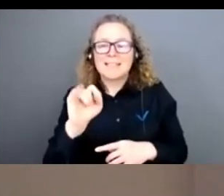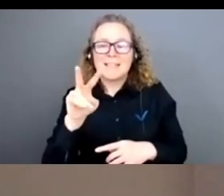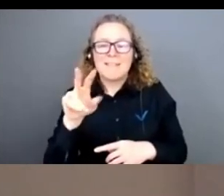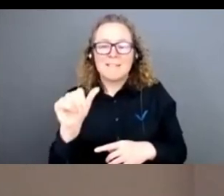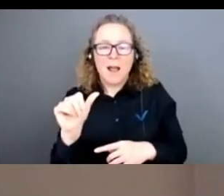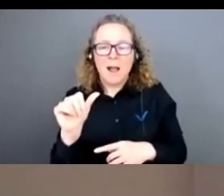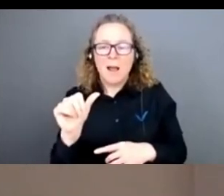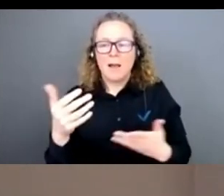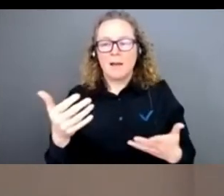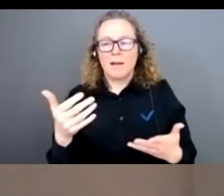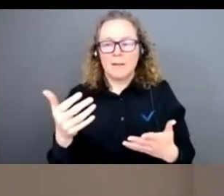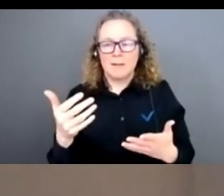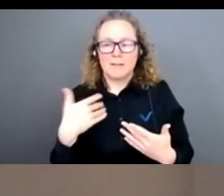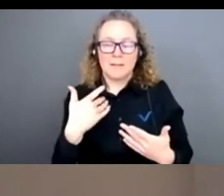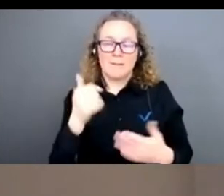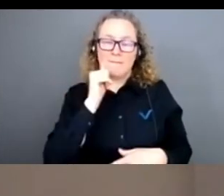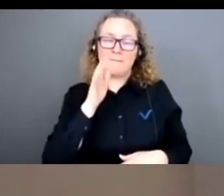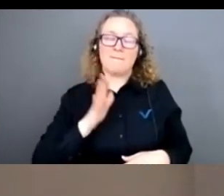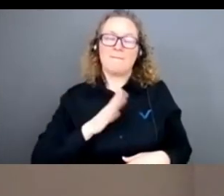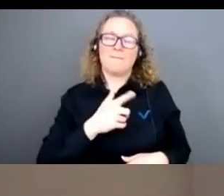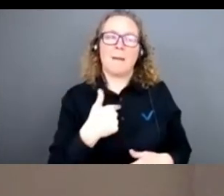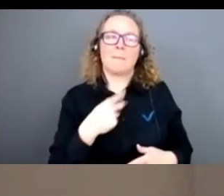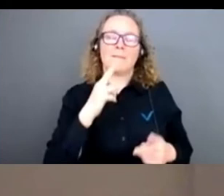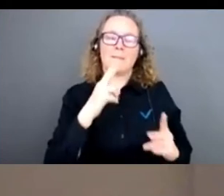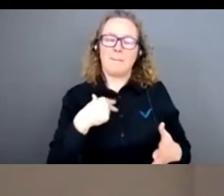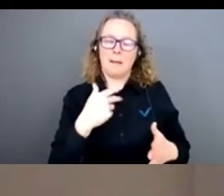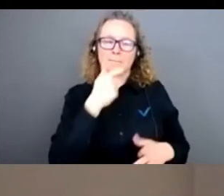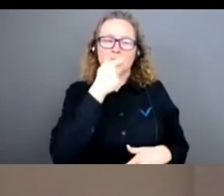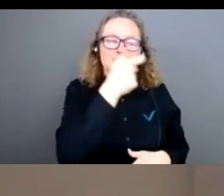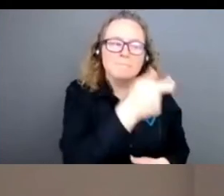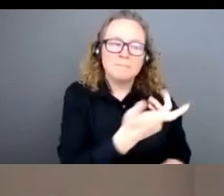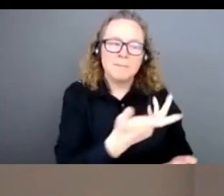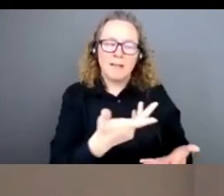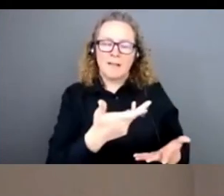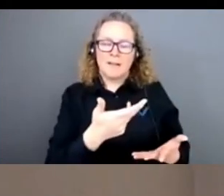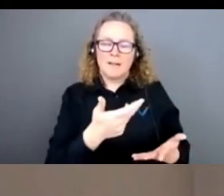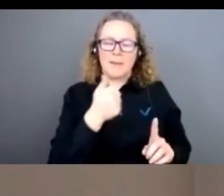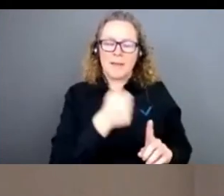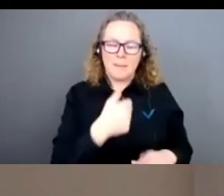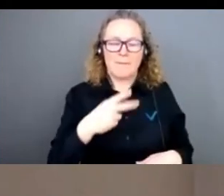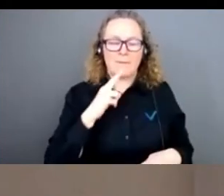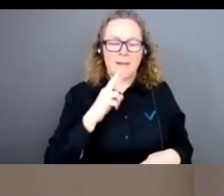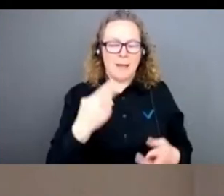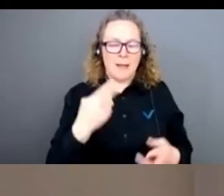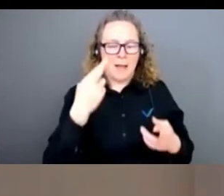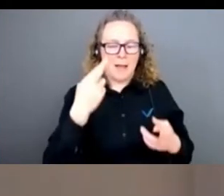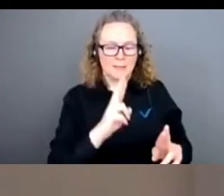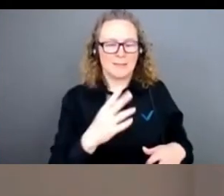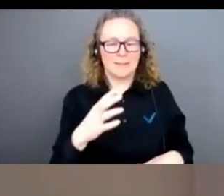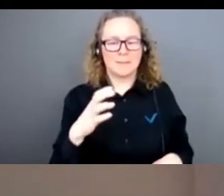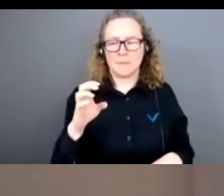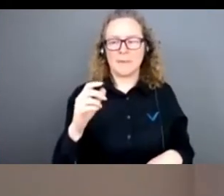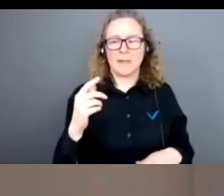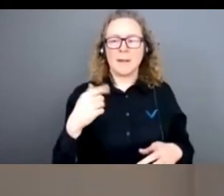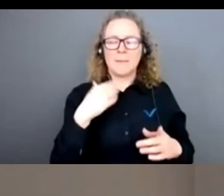Estiva, c'est une femme que j'admire énormément, j'en suis vraiment extrêmement reconnaissant de l'aide qu'elle m'a